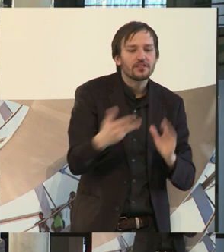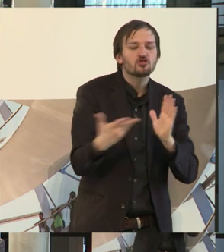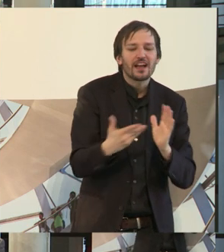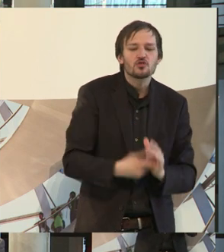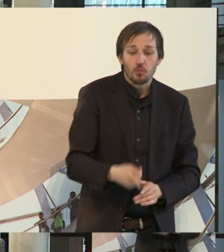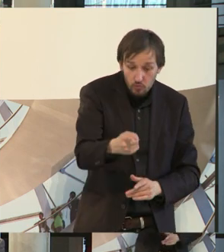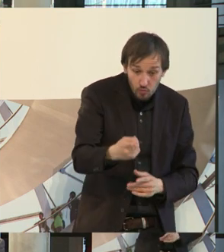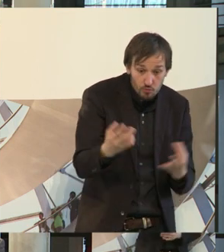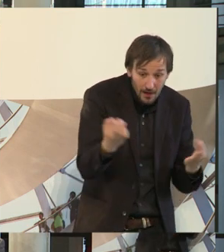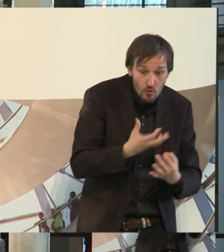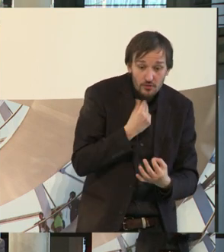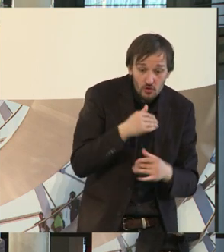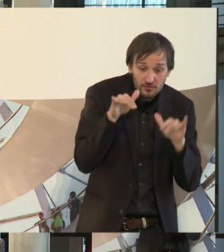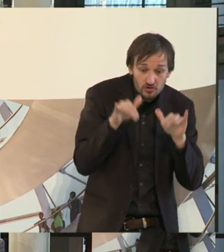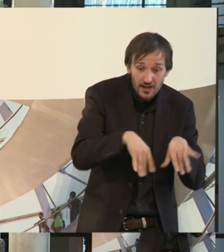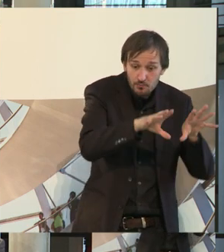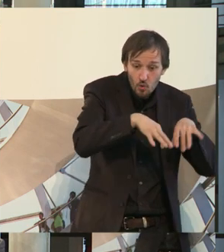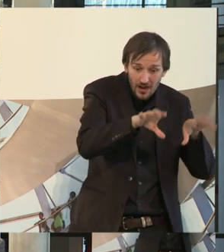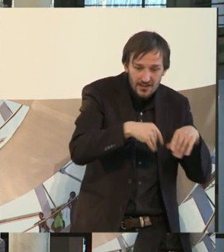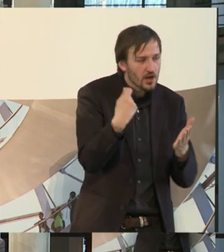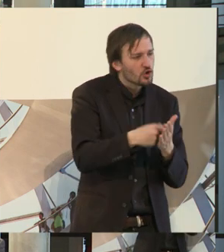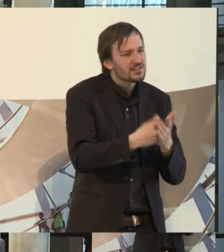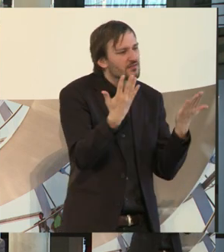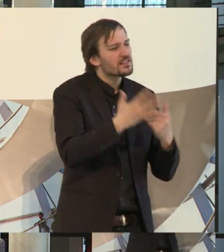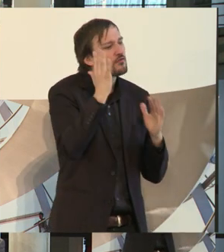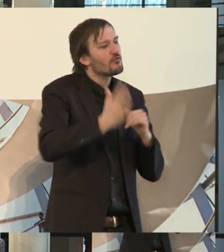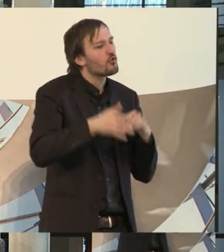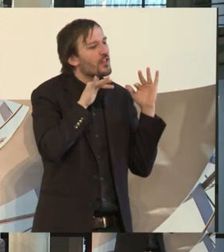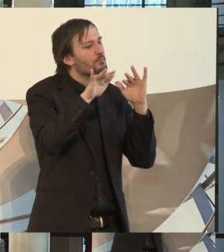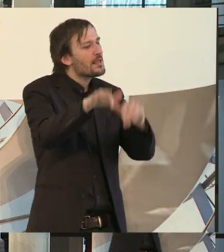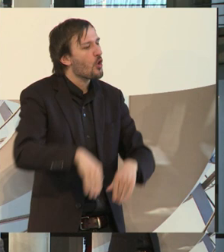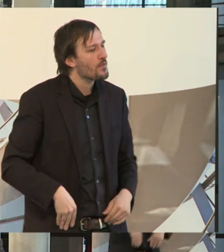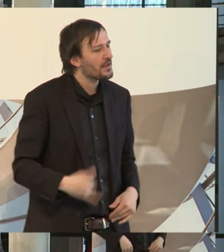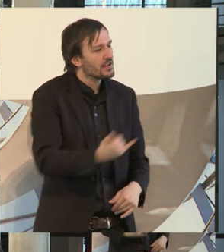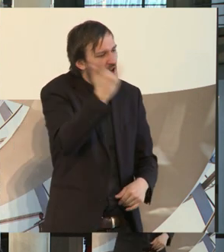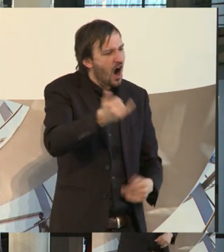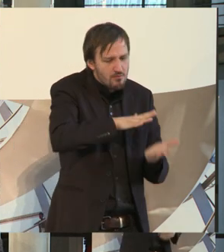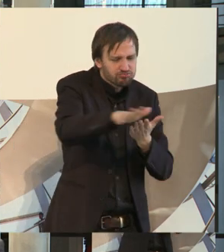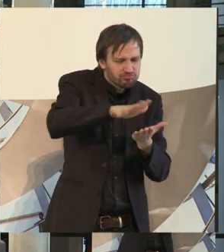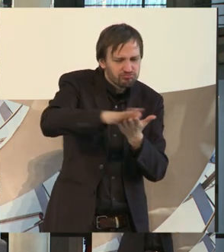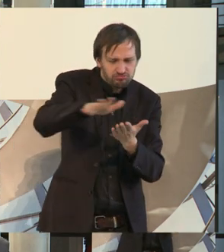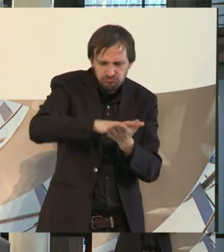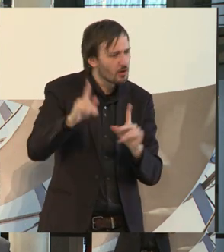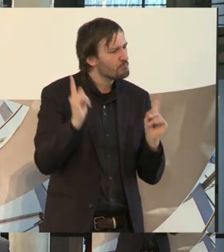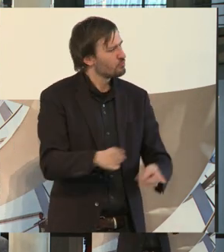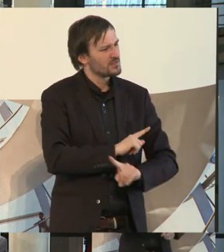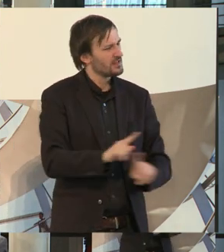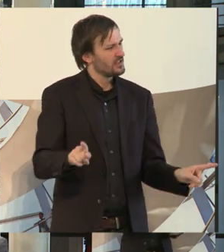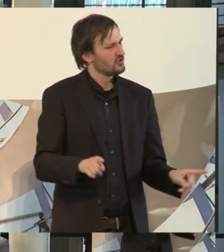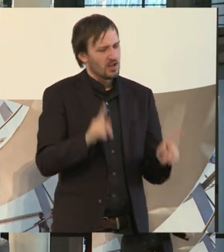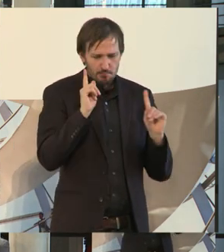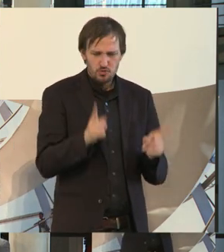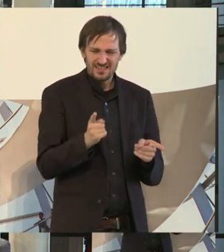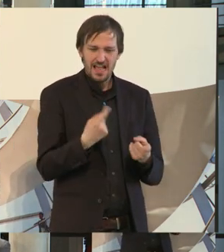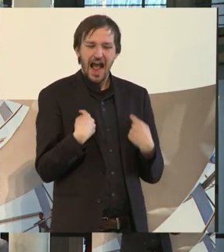Wir von Nizza haben hier 500 Millionen ausgerechnet, jährlich hier verbraten werden. Das muss nicht sein. Es müssen auch Anreize